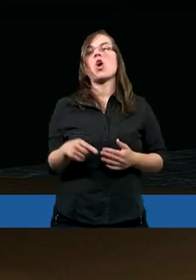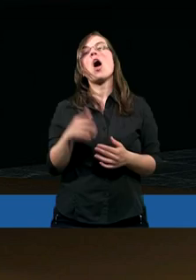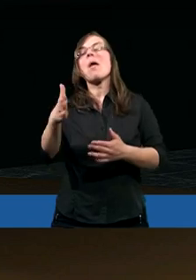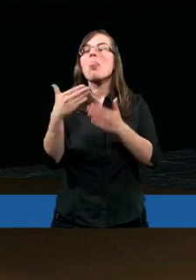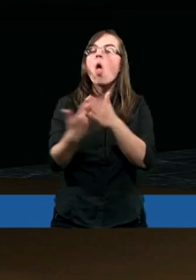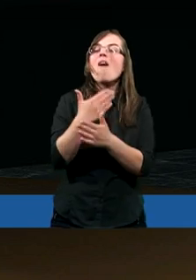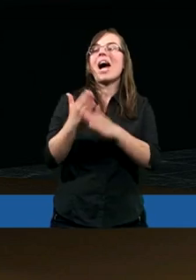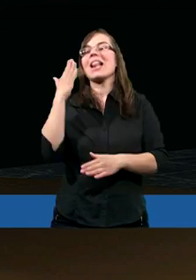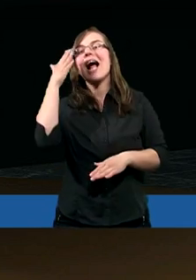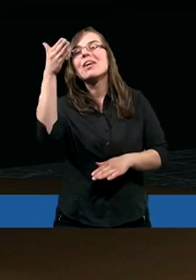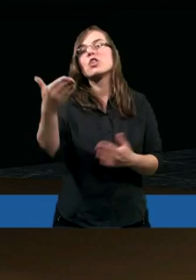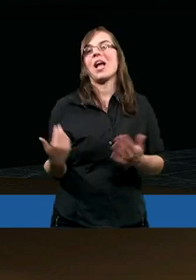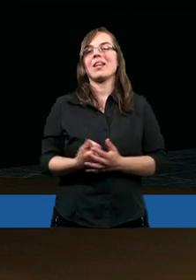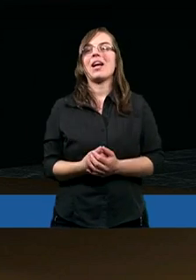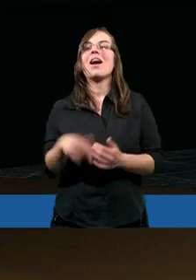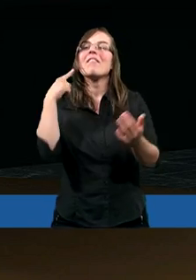nową nadzieję.